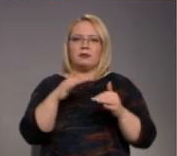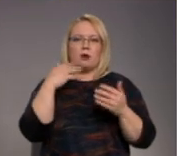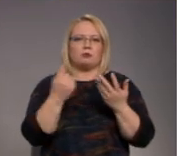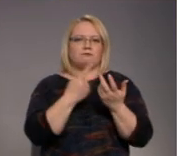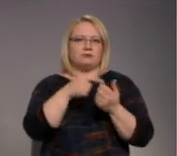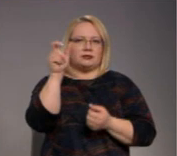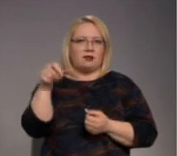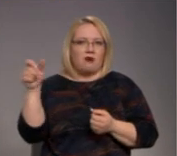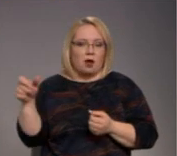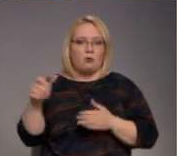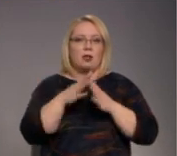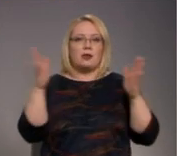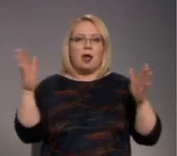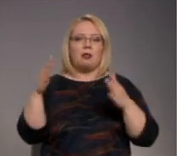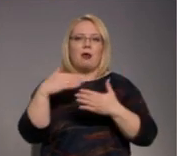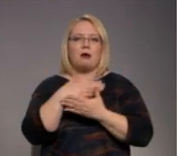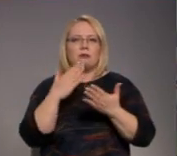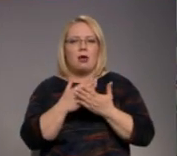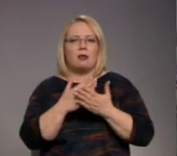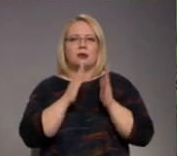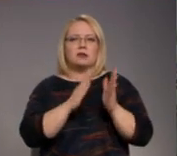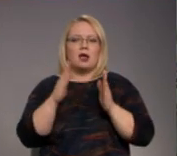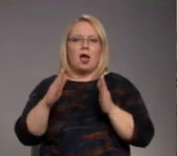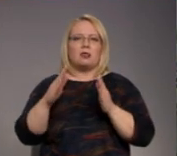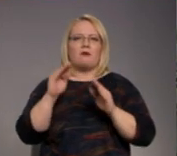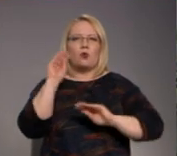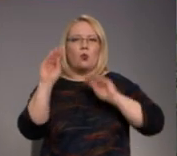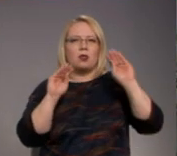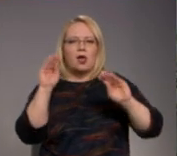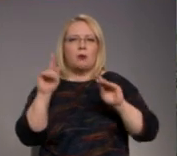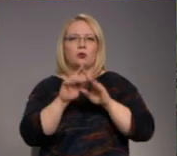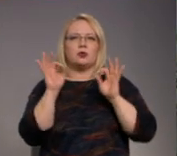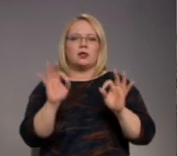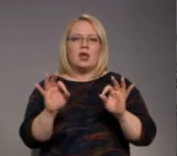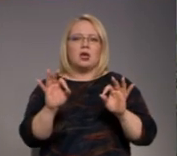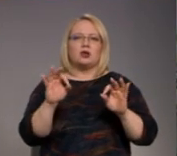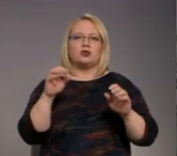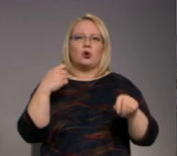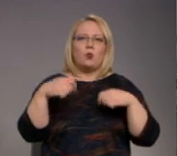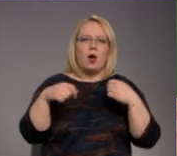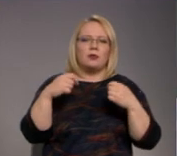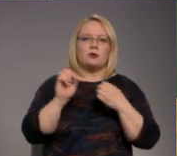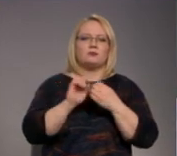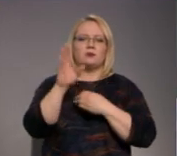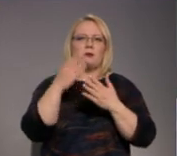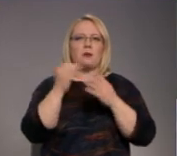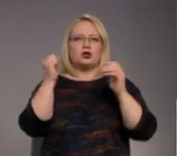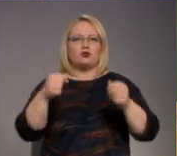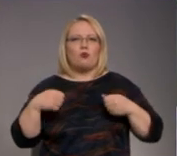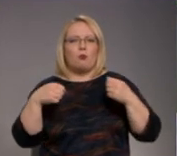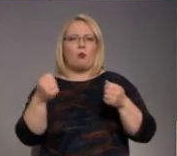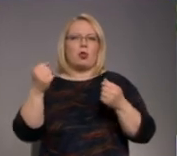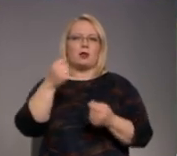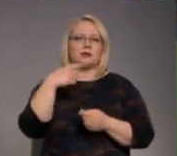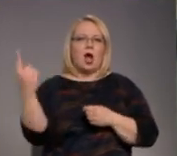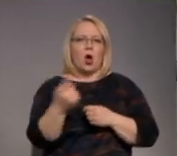cilvēku. Lielākā daļa sagatavoto rotājumu un vides objekta satura rotoļu un interaktivitātes elementus, piemēram šūpols, karusels,